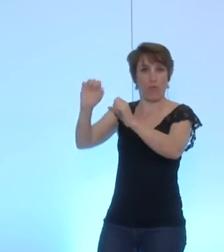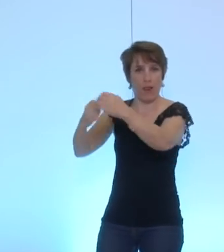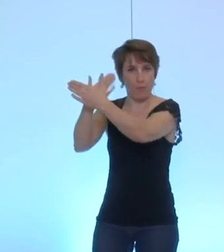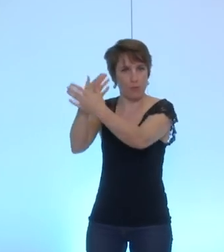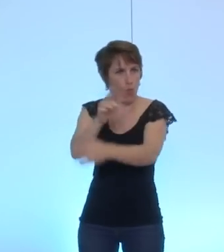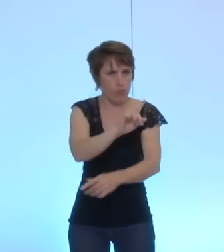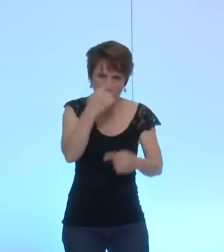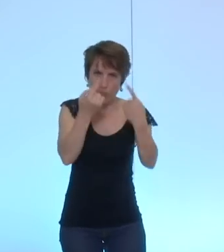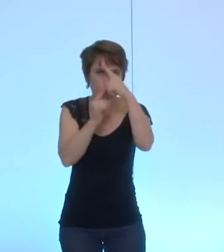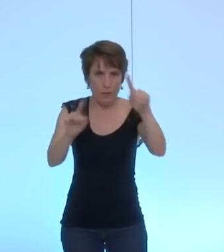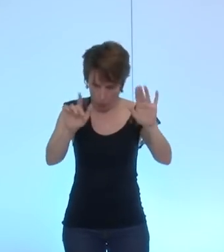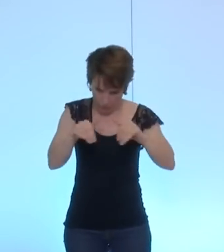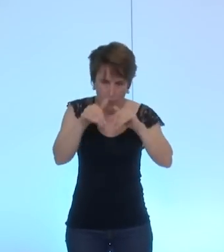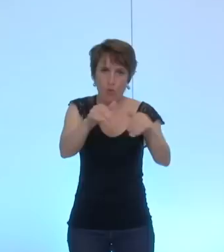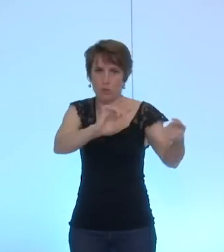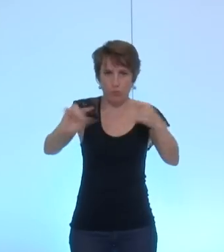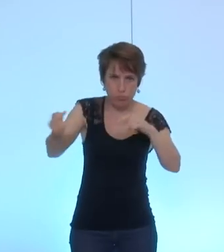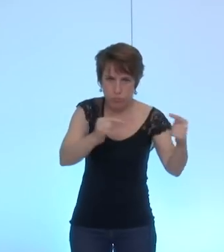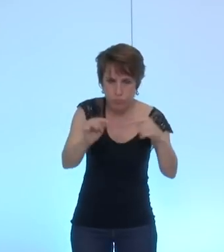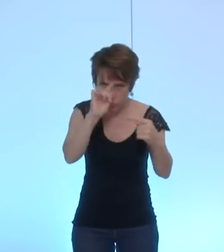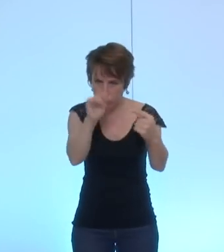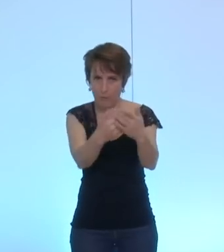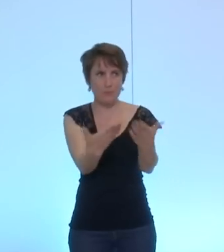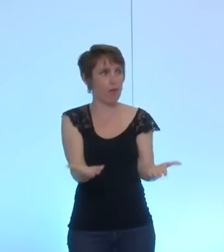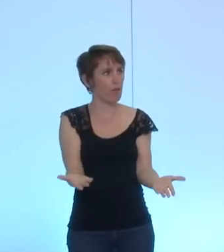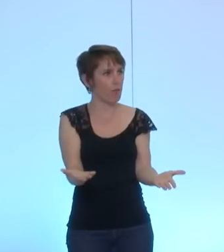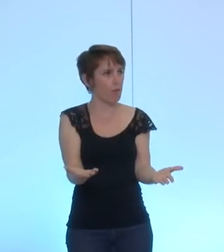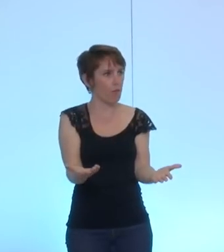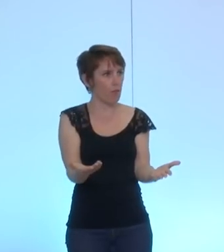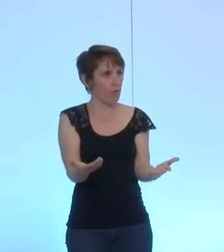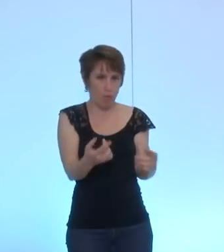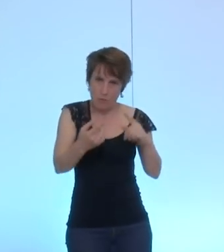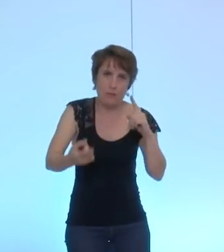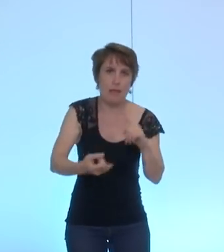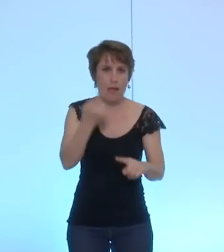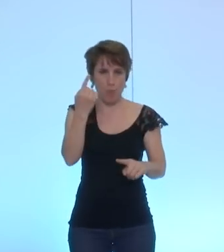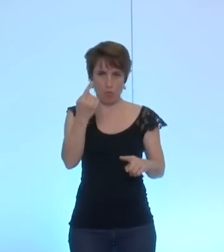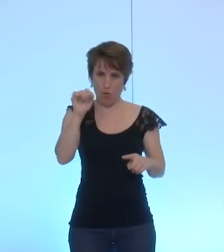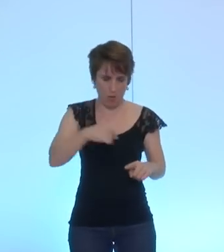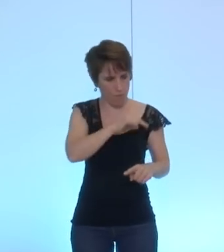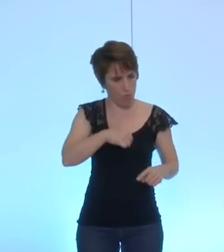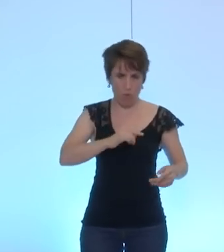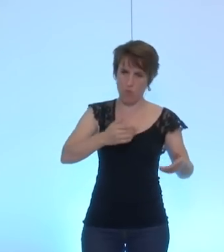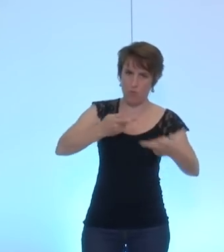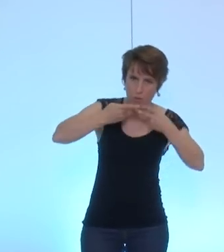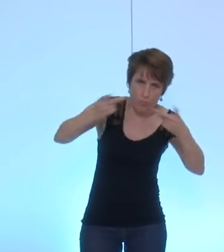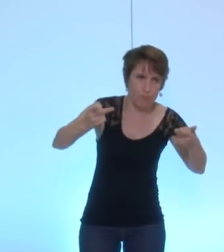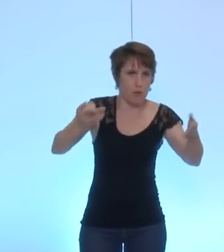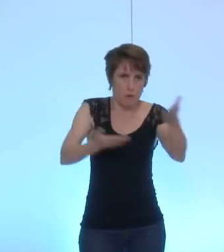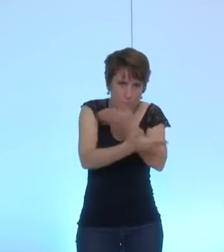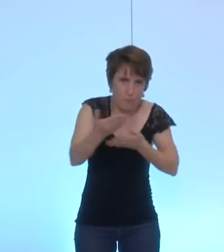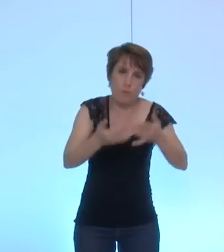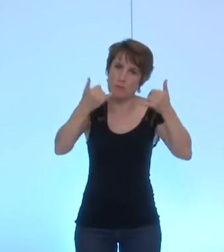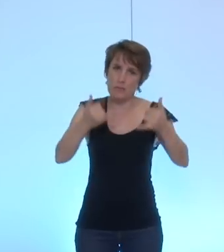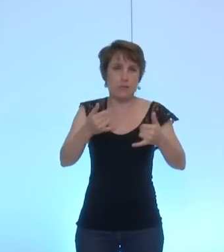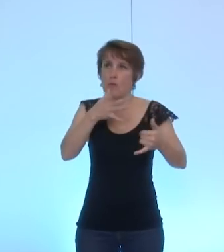maire, quel qu'il soit, et de son équipe municipale sur ces questions-là, devrait être portée, assumée, expliquée ici et ailleurs.